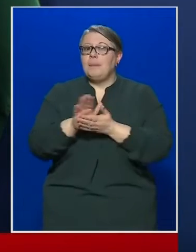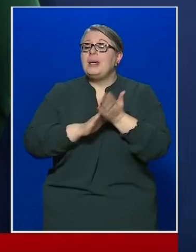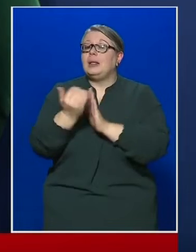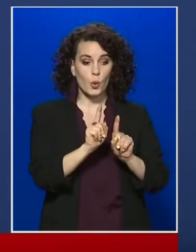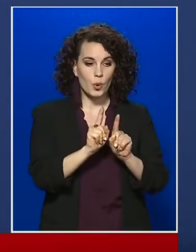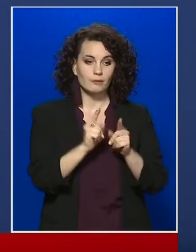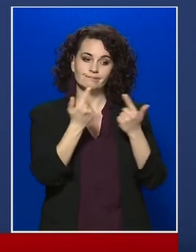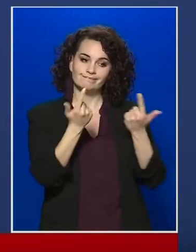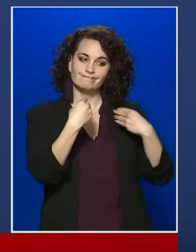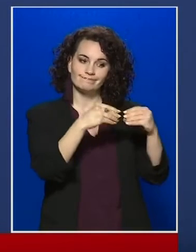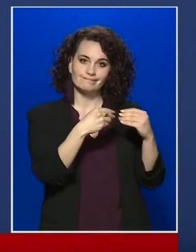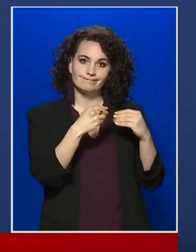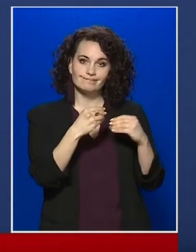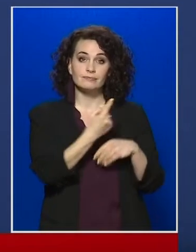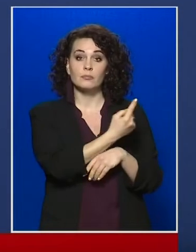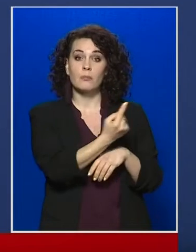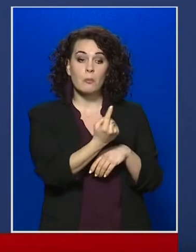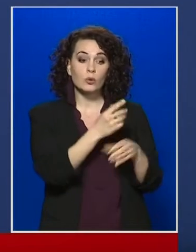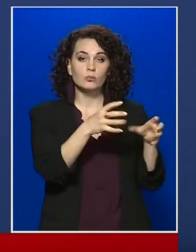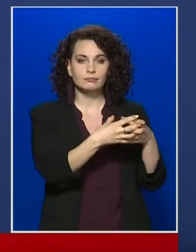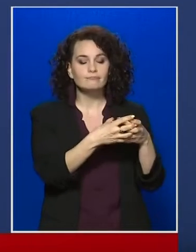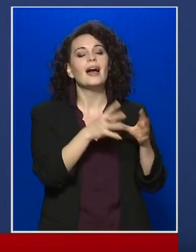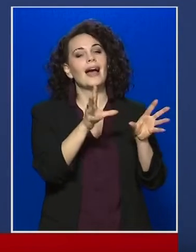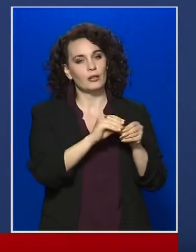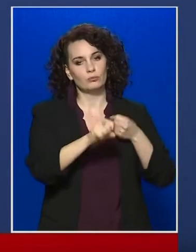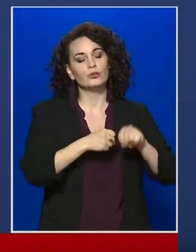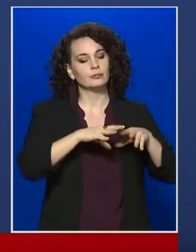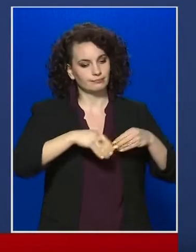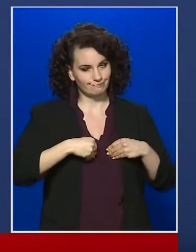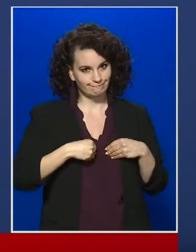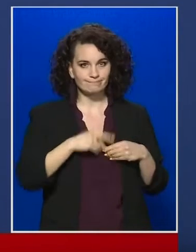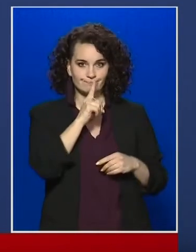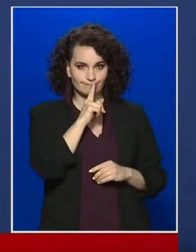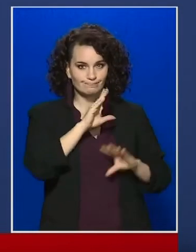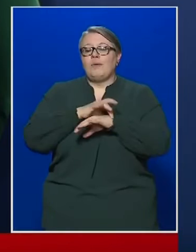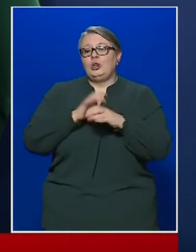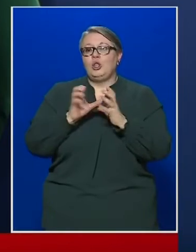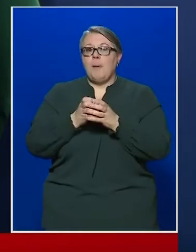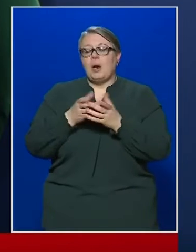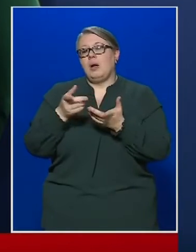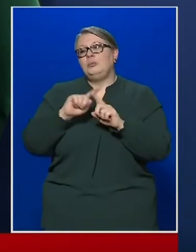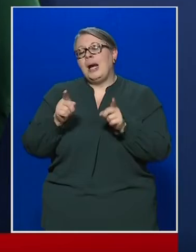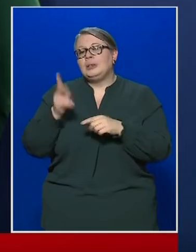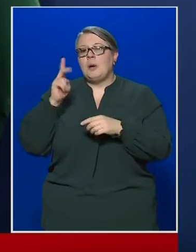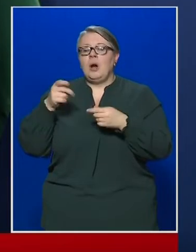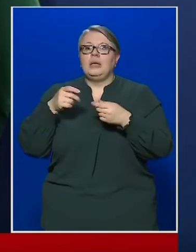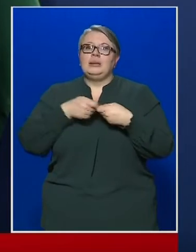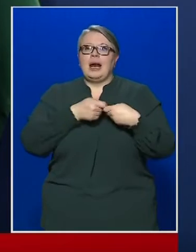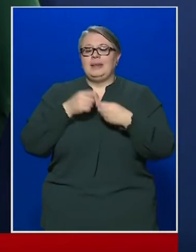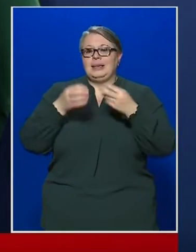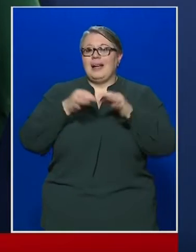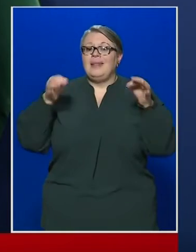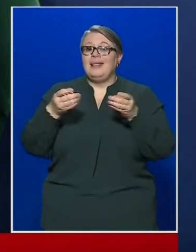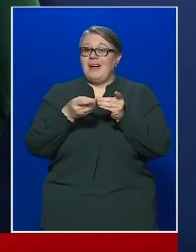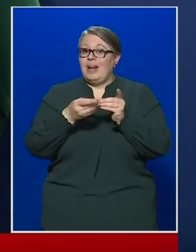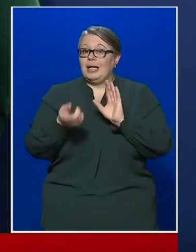köszönhető. A tömeges megbetegedés időszaka várható, ezért nem terveznek enyhítő lépéseket. A kórházakat egy ütemterv szerint